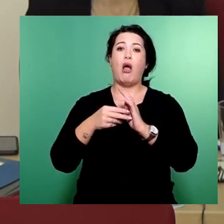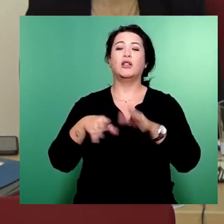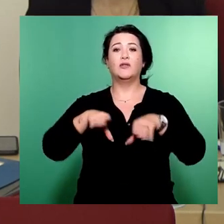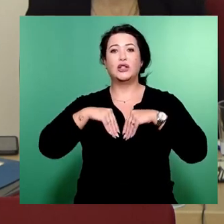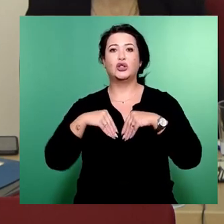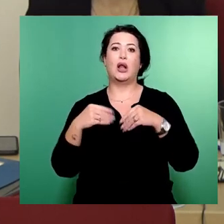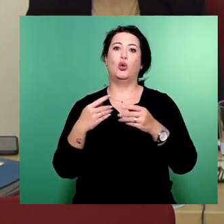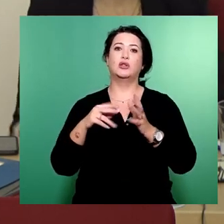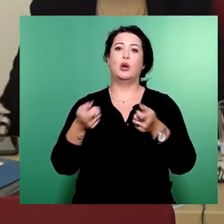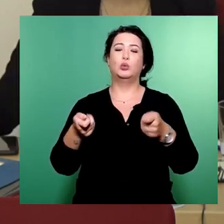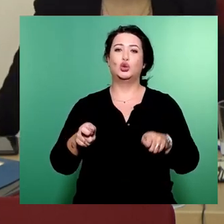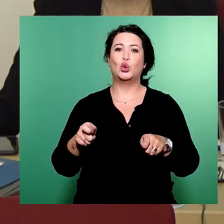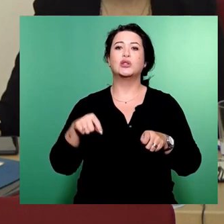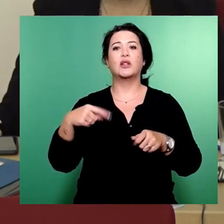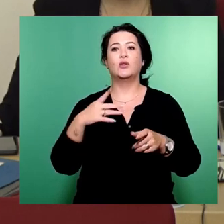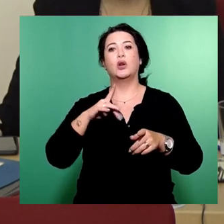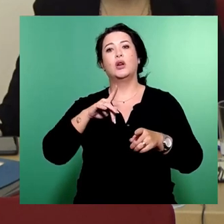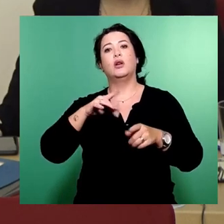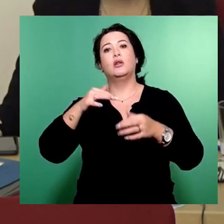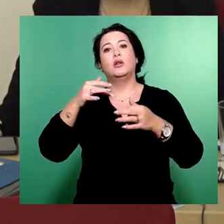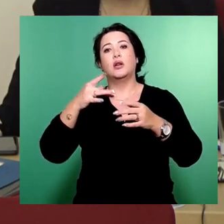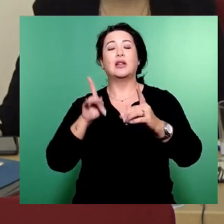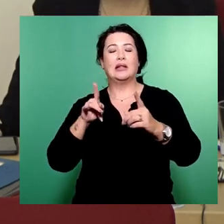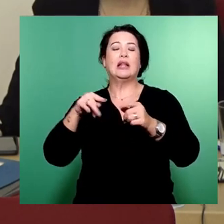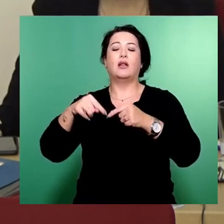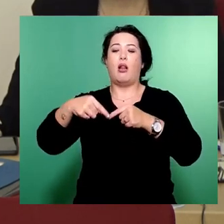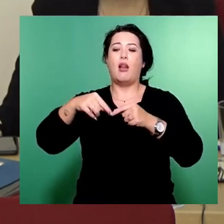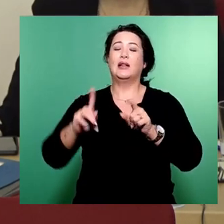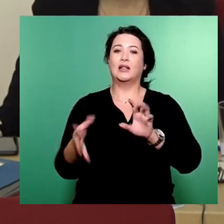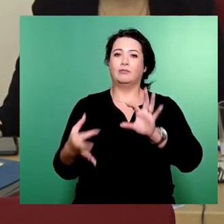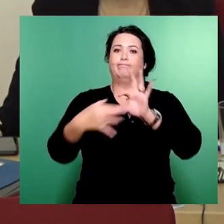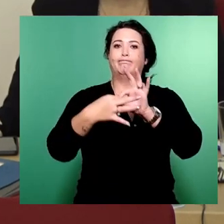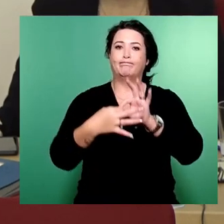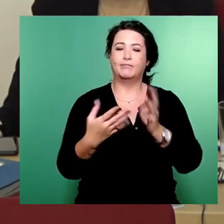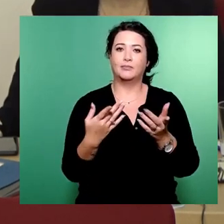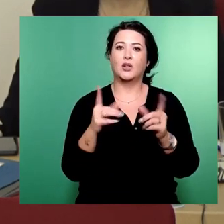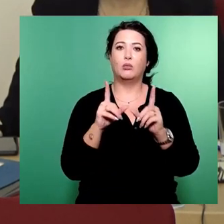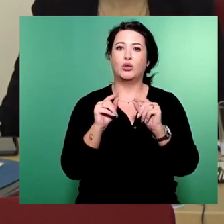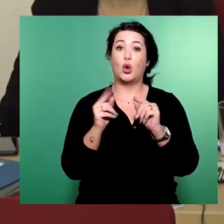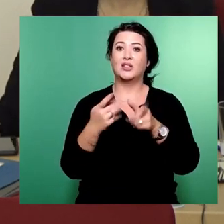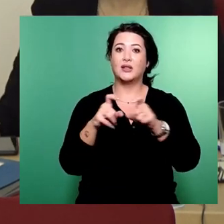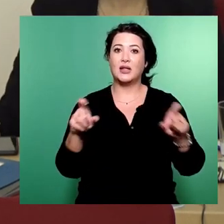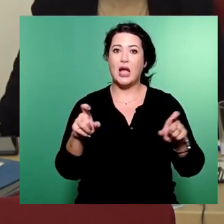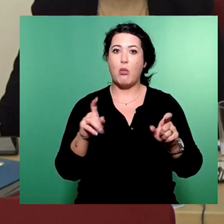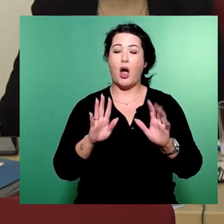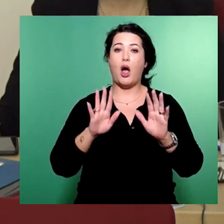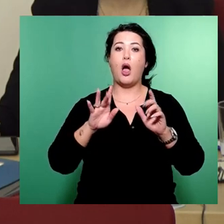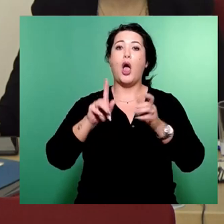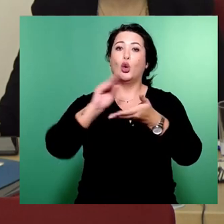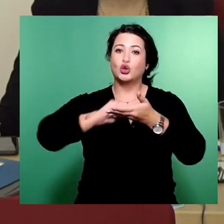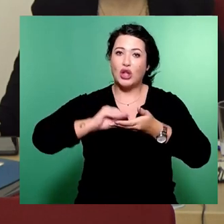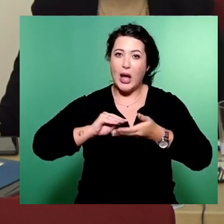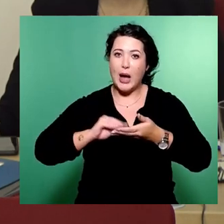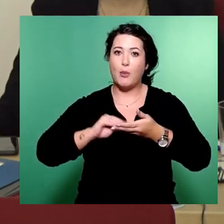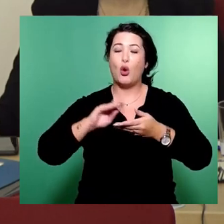die weiteren Planungsstufen nach HUAI an, wo dann auch das Thema Ausschreibung von Bauleistungen und